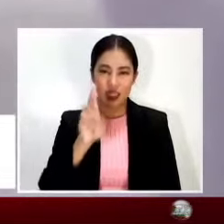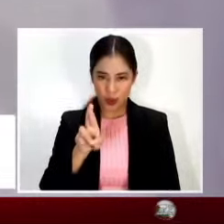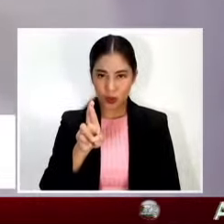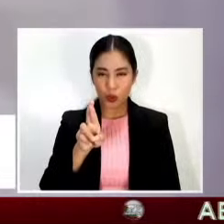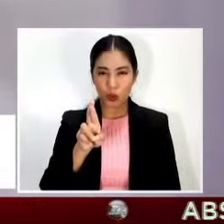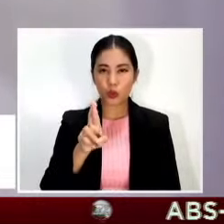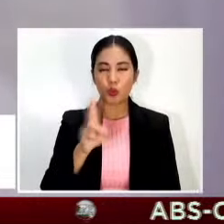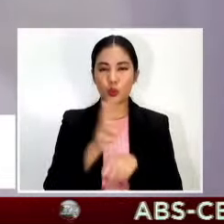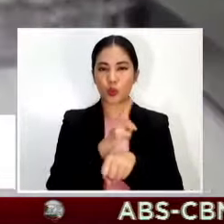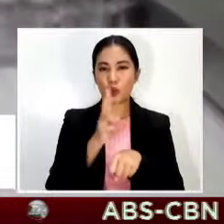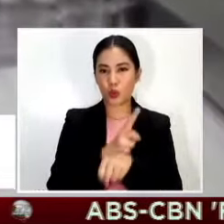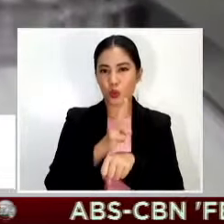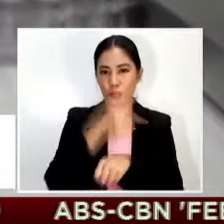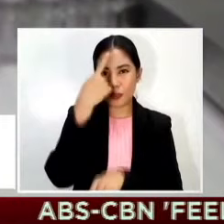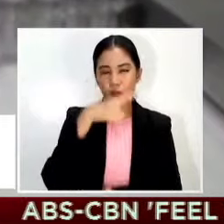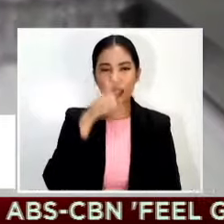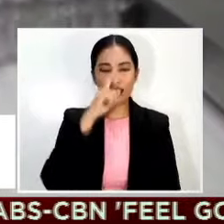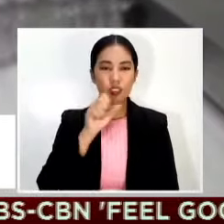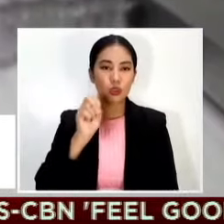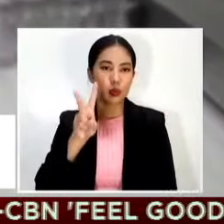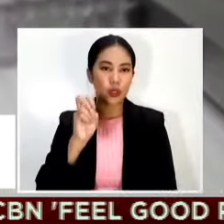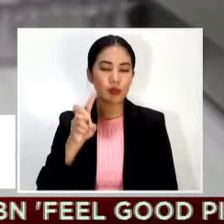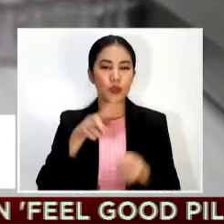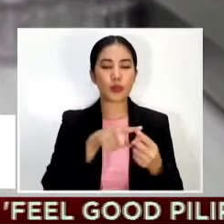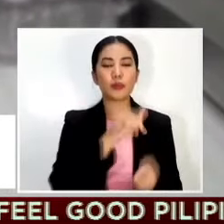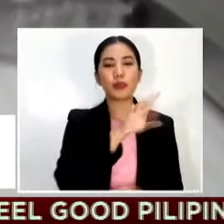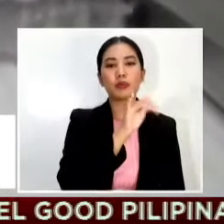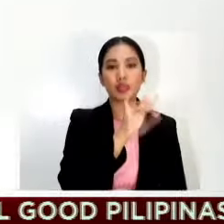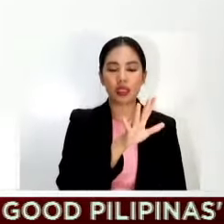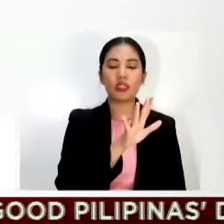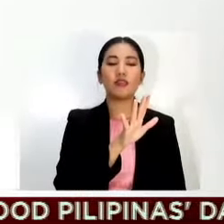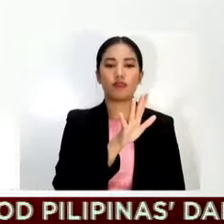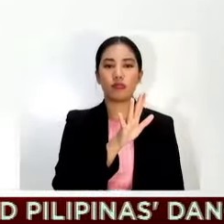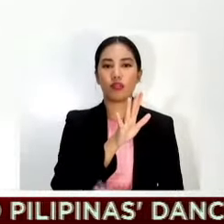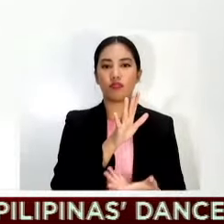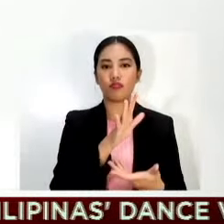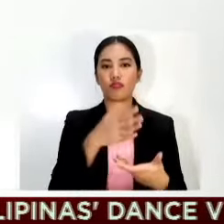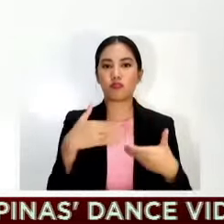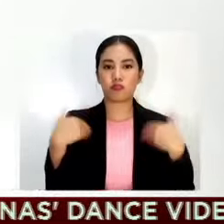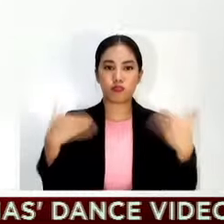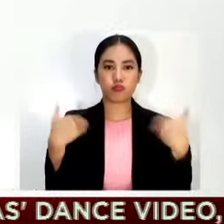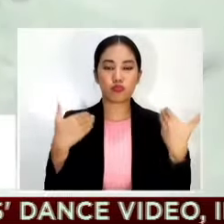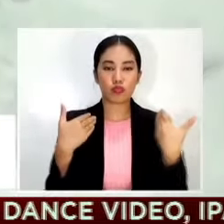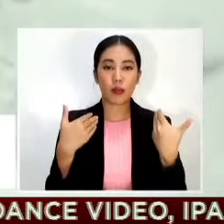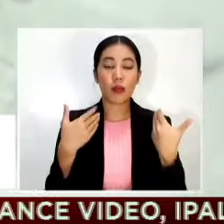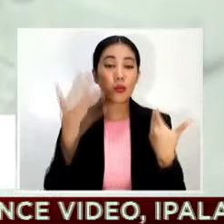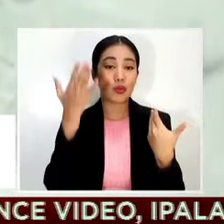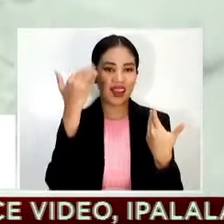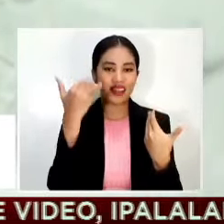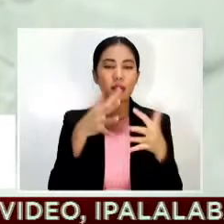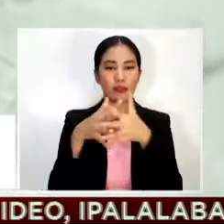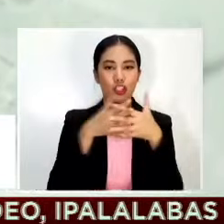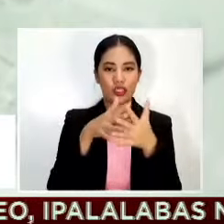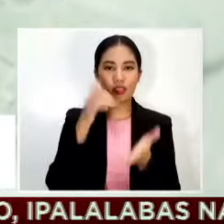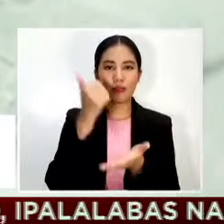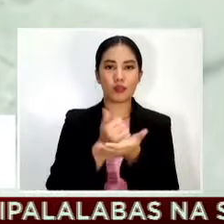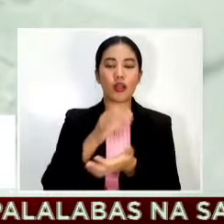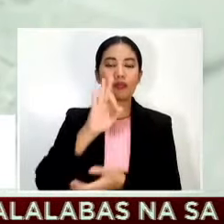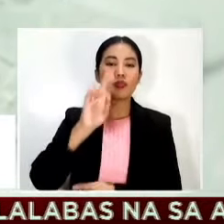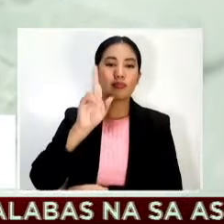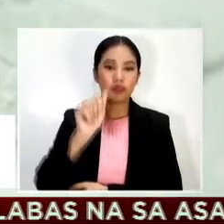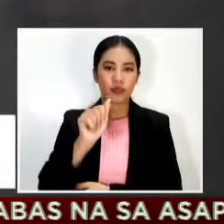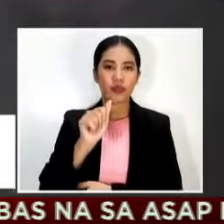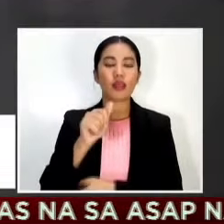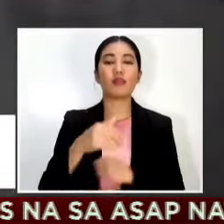15 years old matapos itong aprobahan ng United States FDA Inaasahan naman ang FDA na matatapos na sa susunod na linggo ang